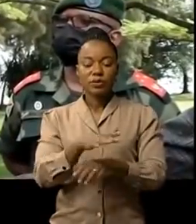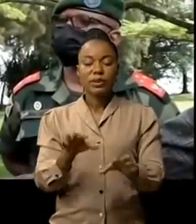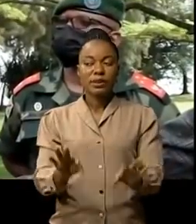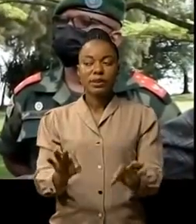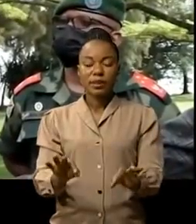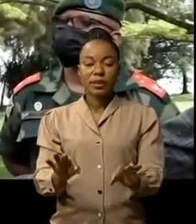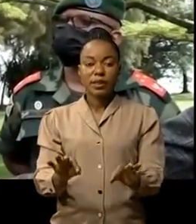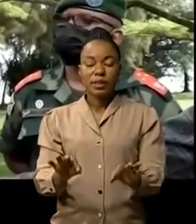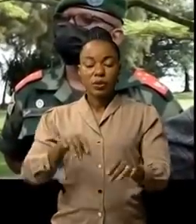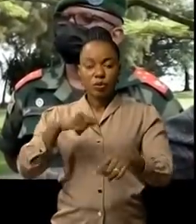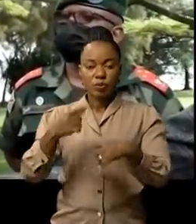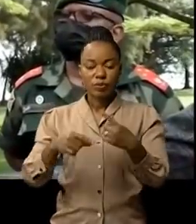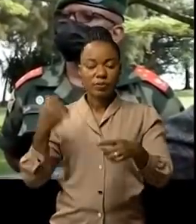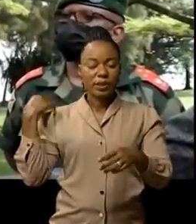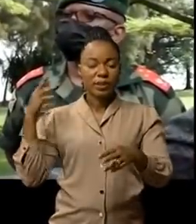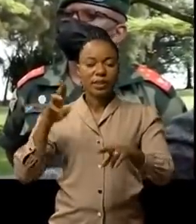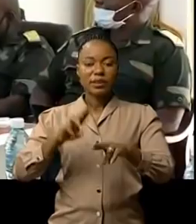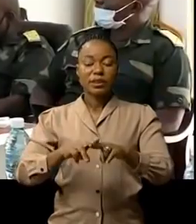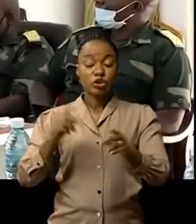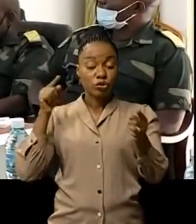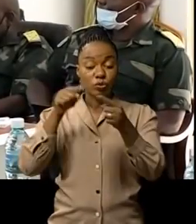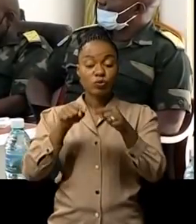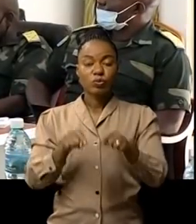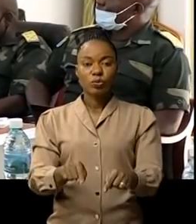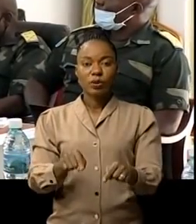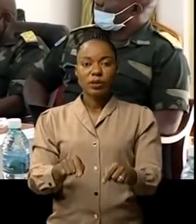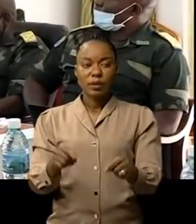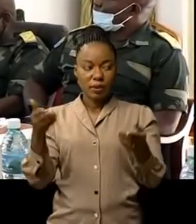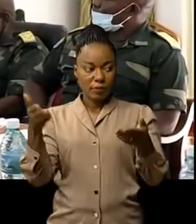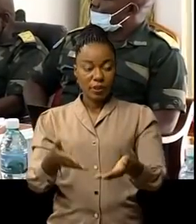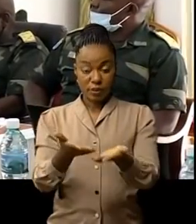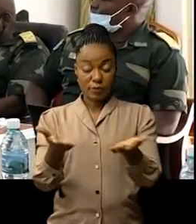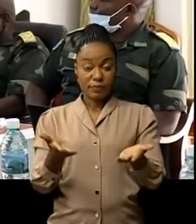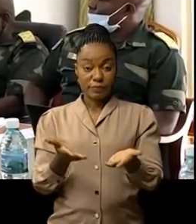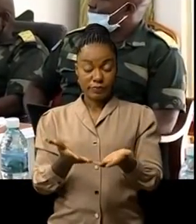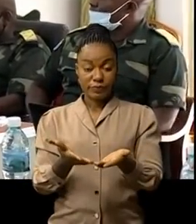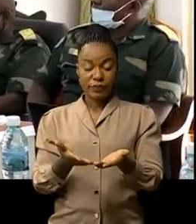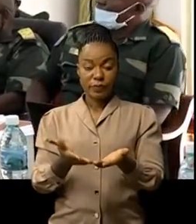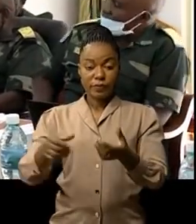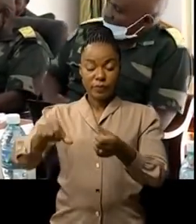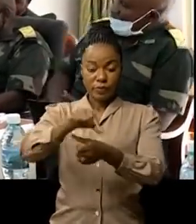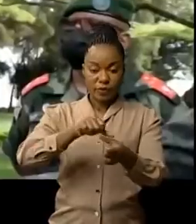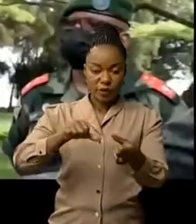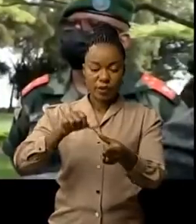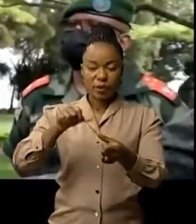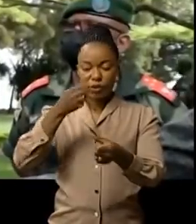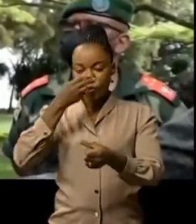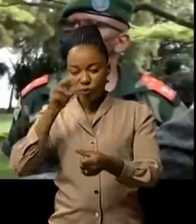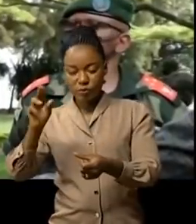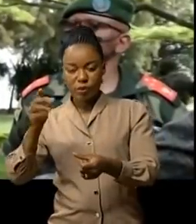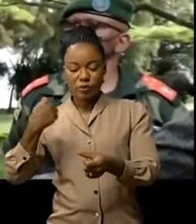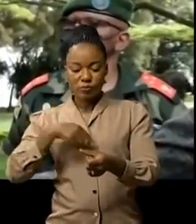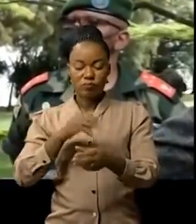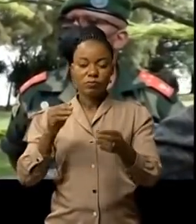dès le début de l'état de siège jusqu'aujourd'hui. Ici présentement c'était le tour de Goma on a réuni